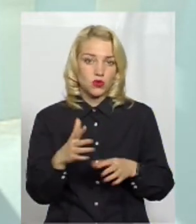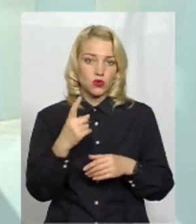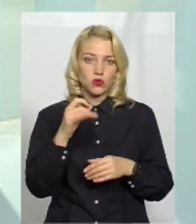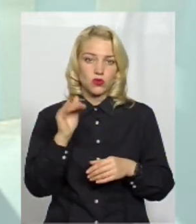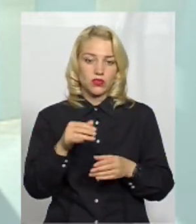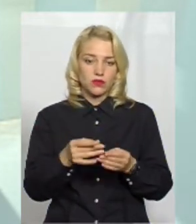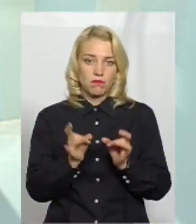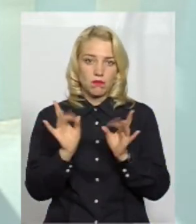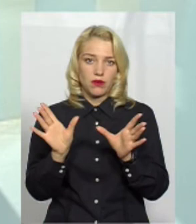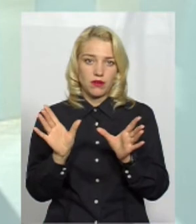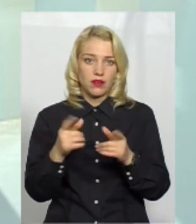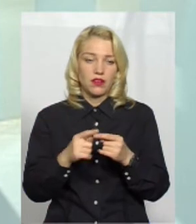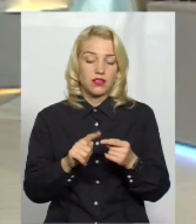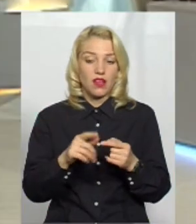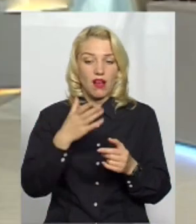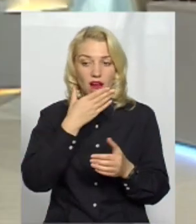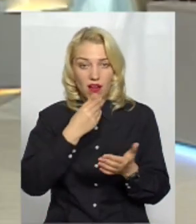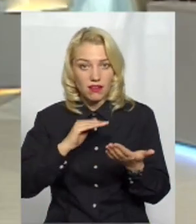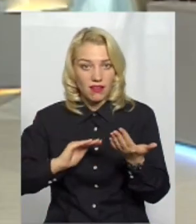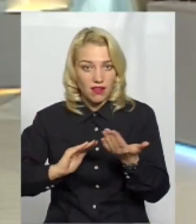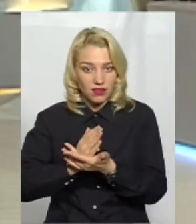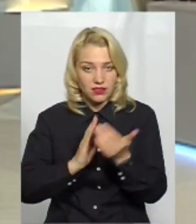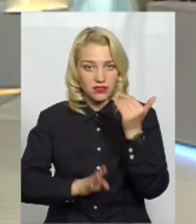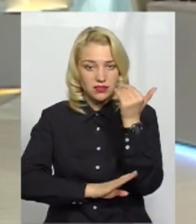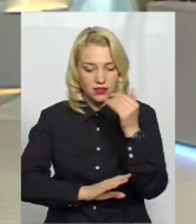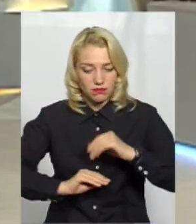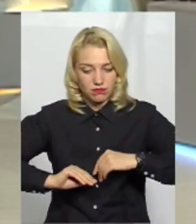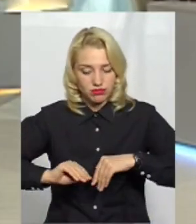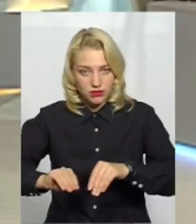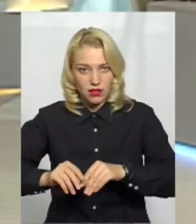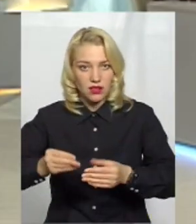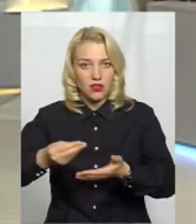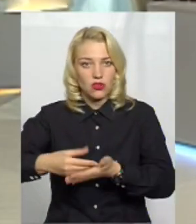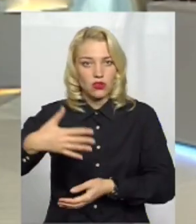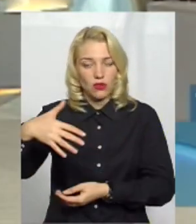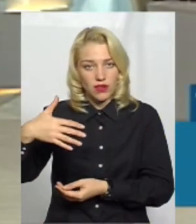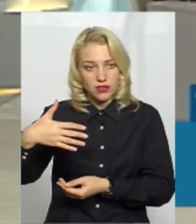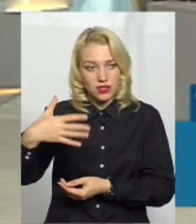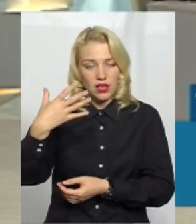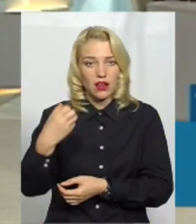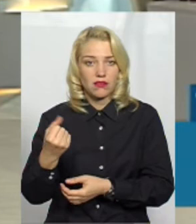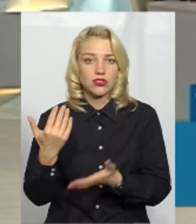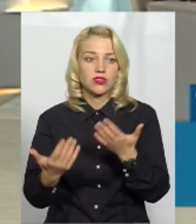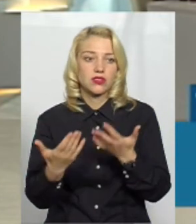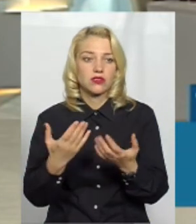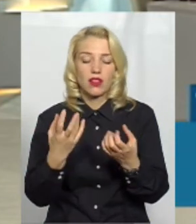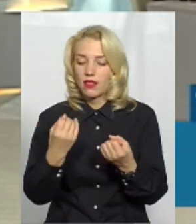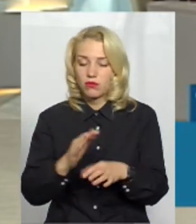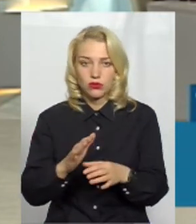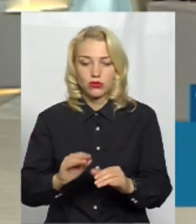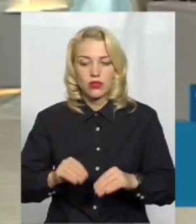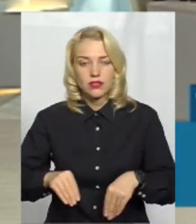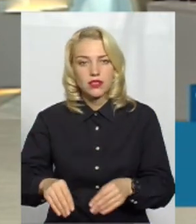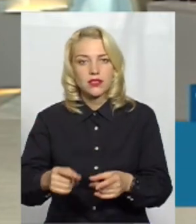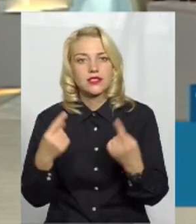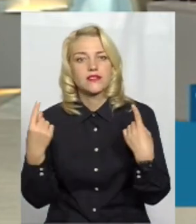хороший посадковий матеріал, якісний посадковий матеріал, досить дорговартісний. А так, якщо зараз не просто садять звичайні